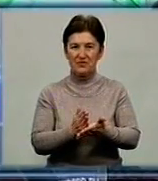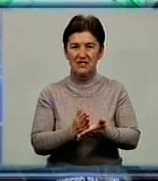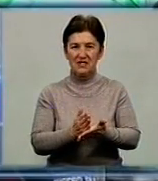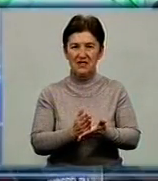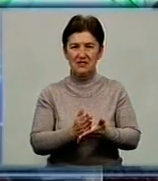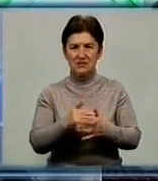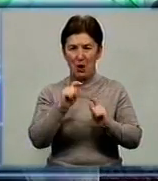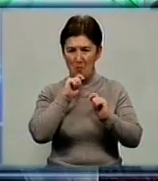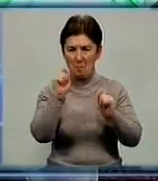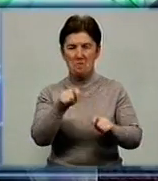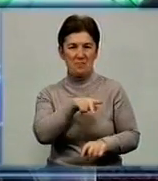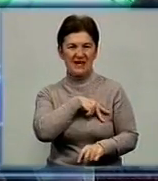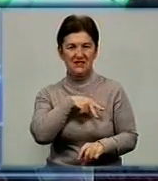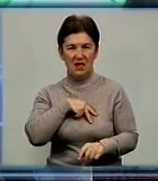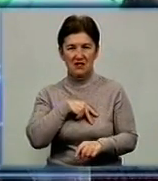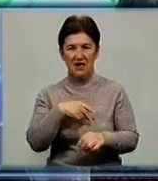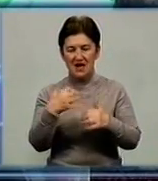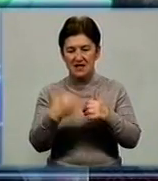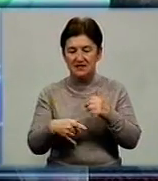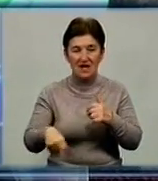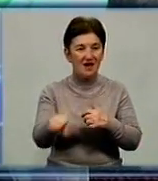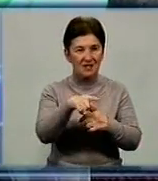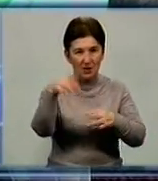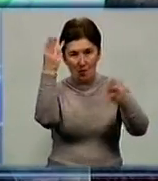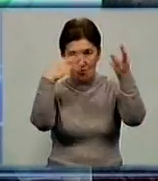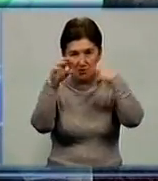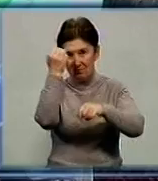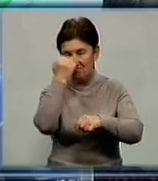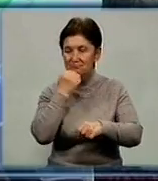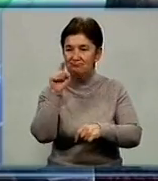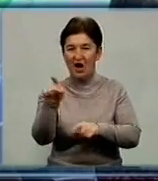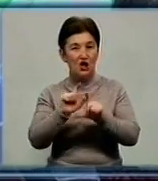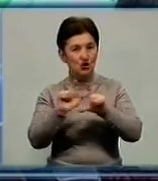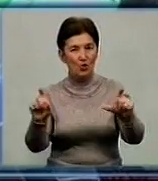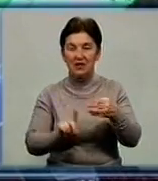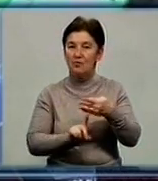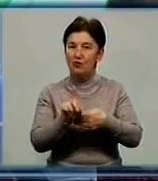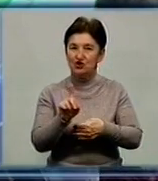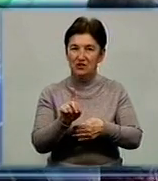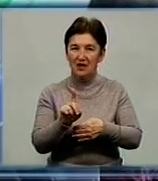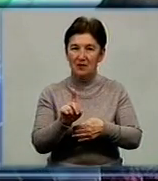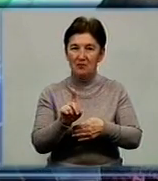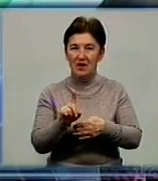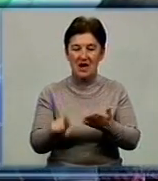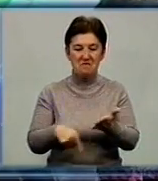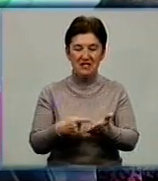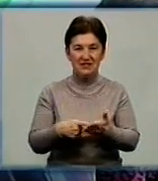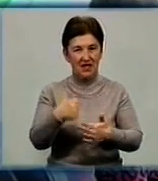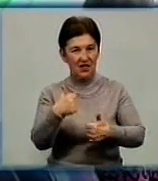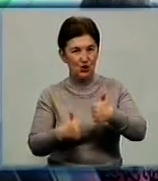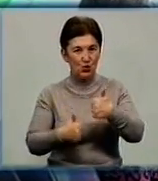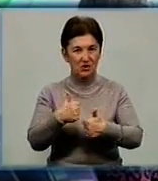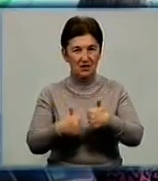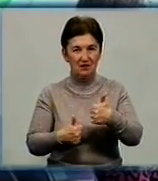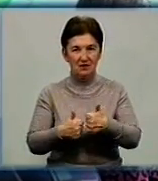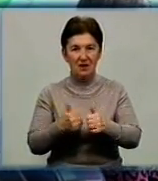України серед моделістів. Завдяки цій школі, з цієї школи ми розпочинаємо якраз міський тур в організаціях.